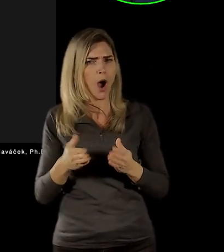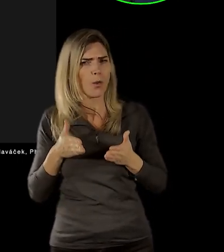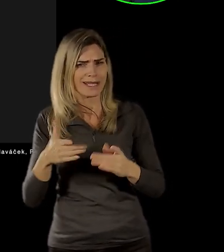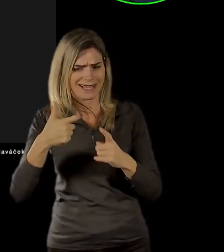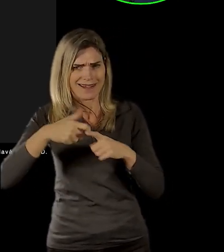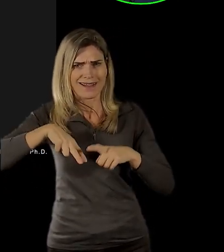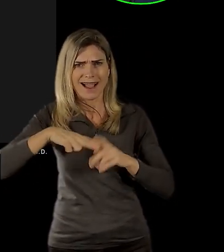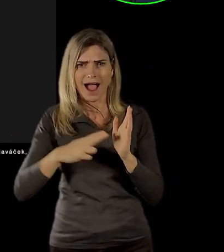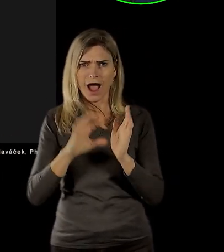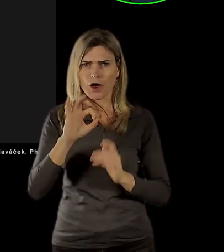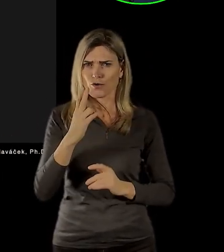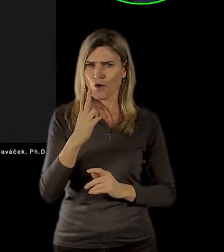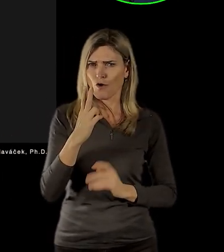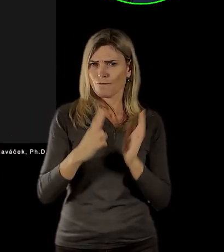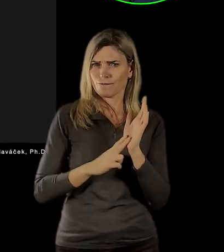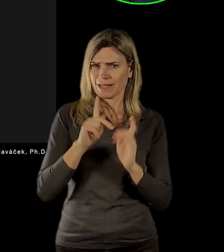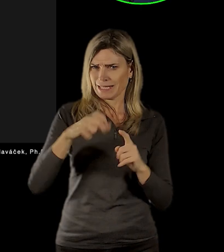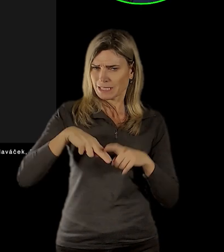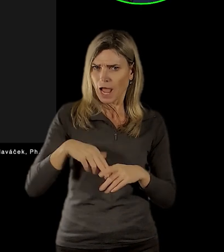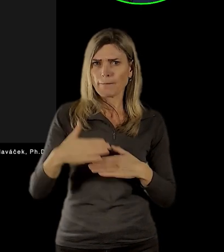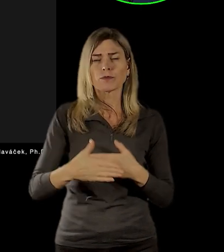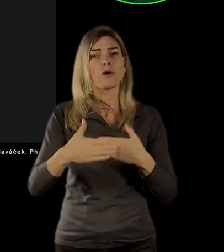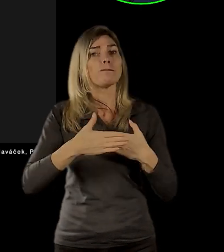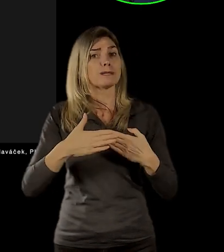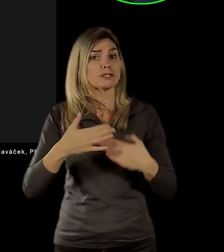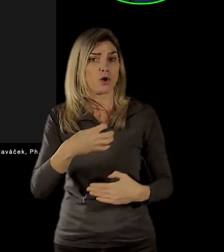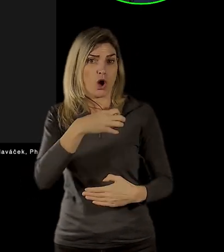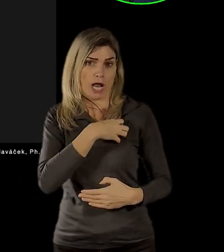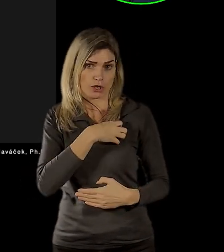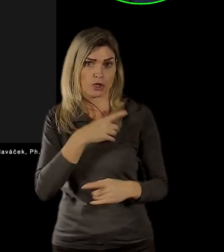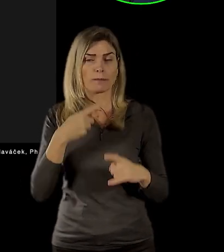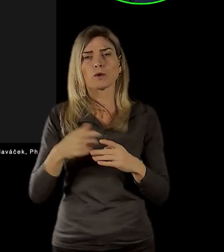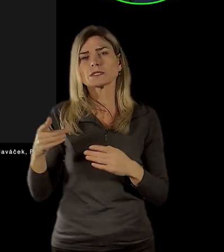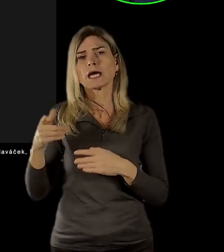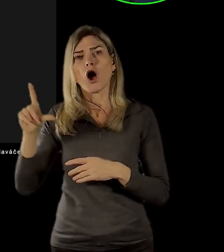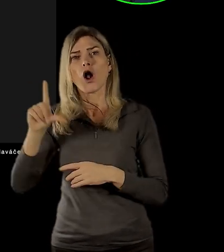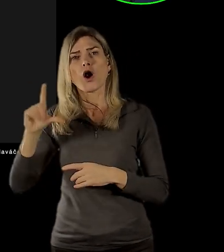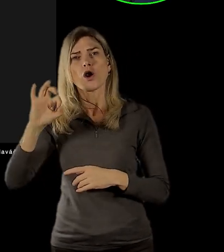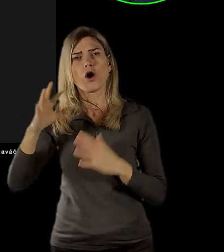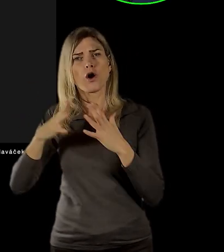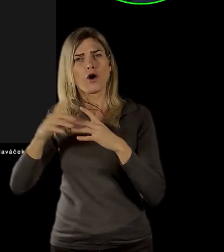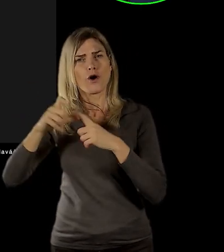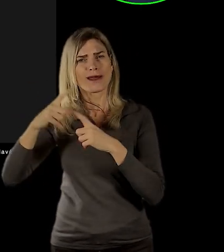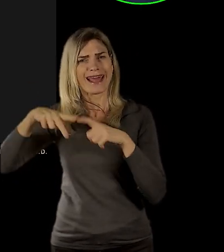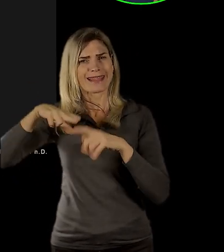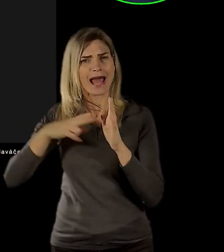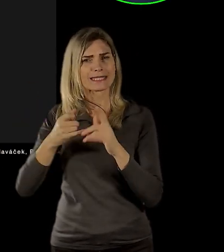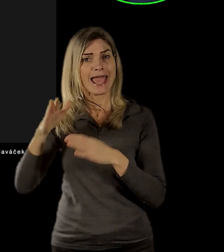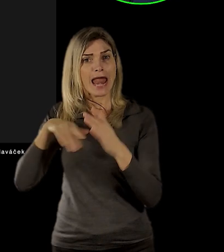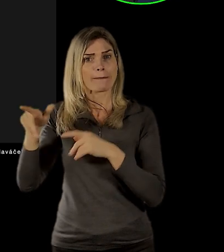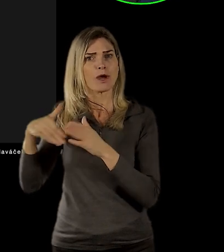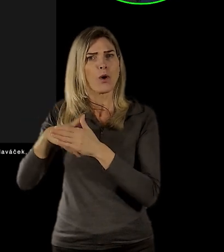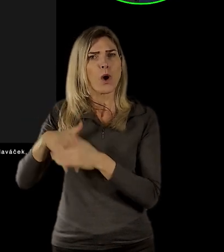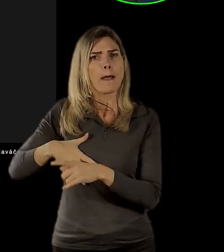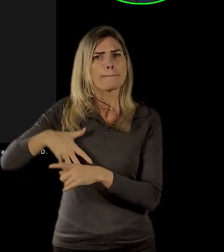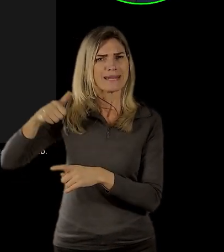kousek od Hradčanského náměstí, respektive mezi Hradčanským a Loretánským náměstím, tvoří takové jako utajné